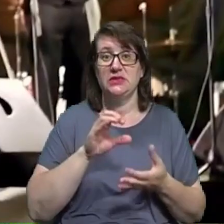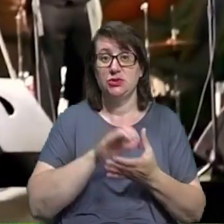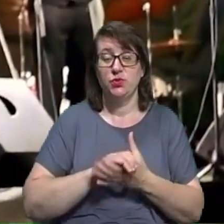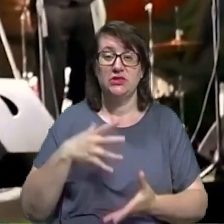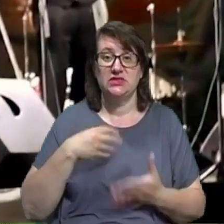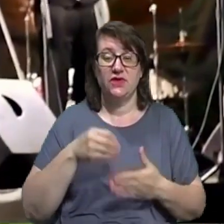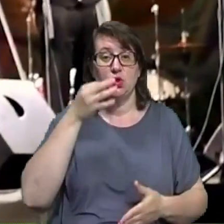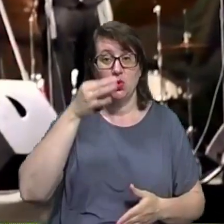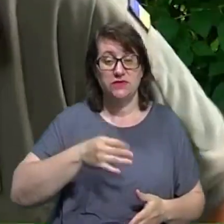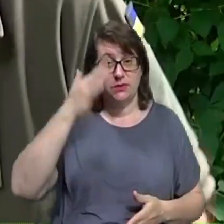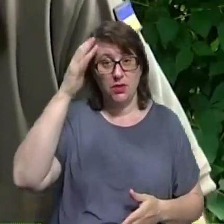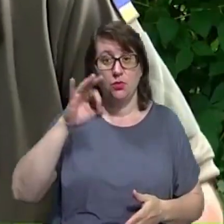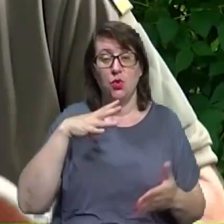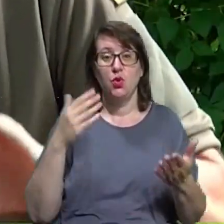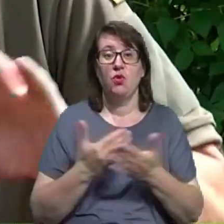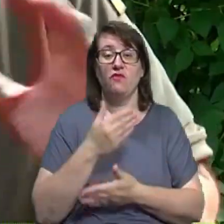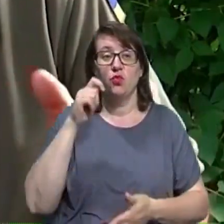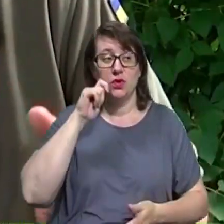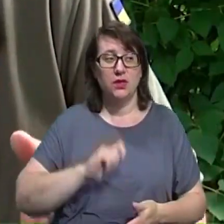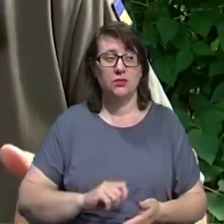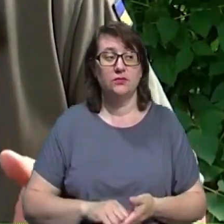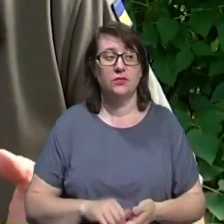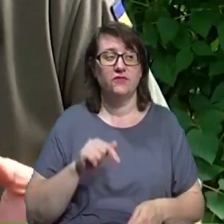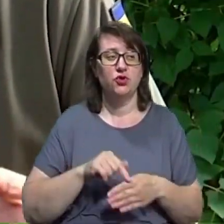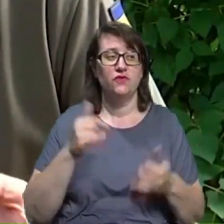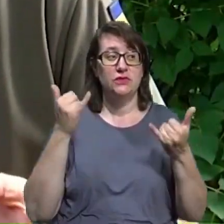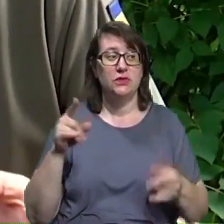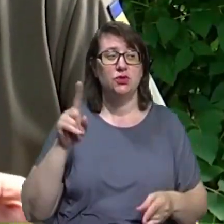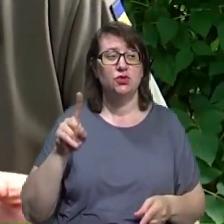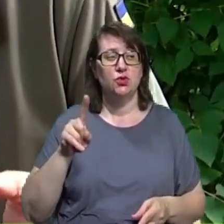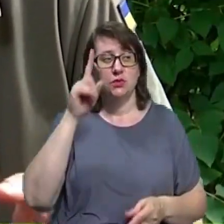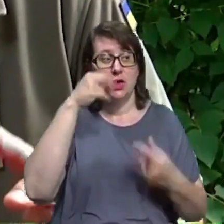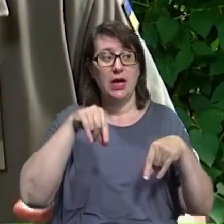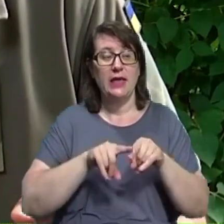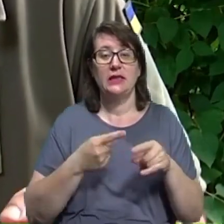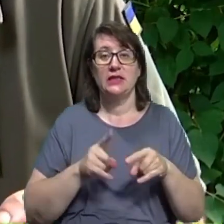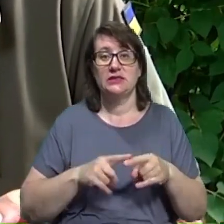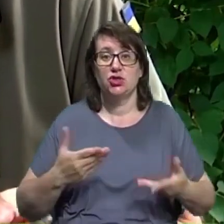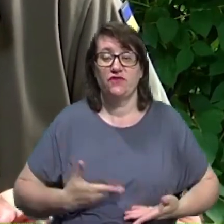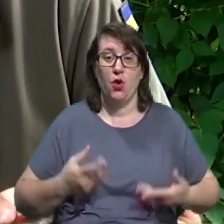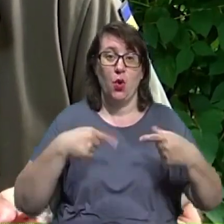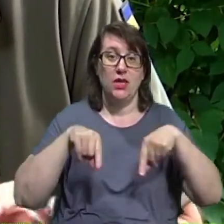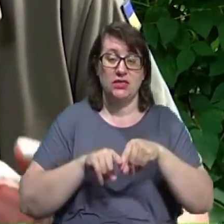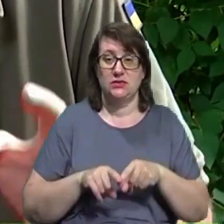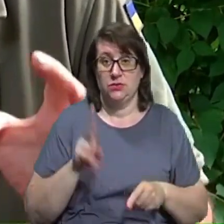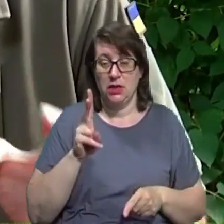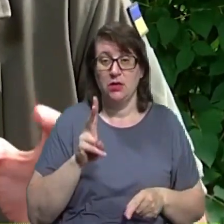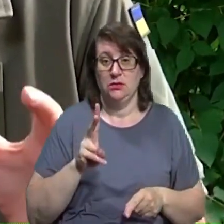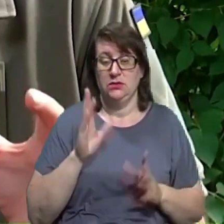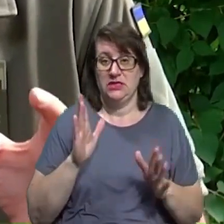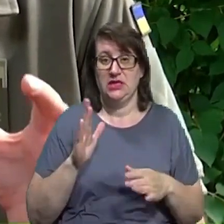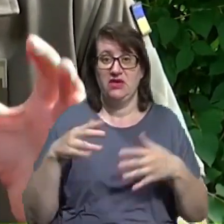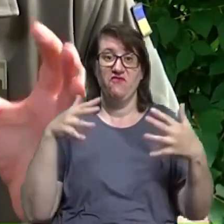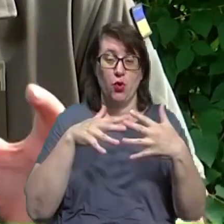нову Україну. Я відчуваю зараз, що країна – це такий живий організм, в якому фронт – це тільки шкіра. А